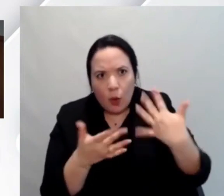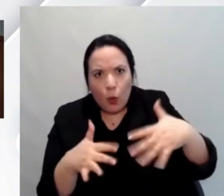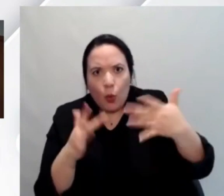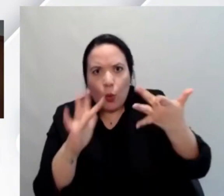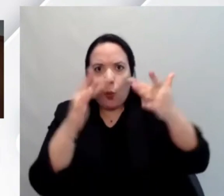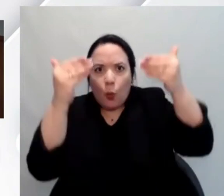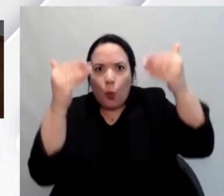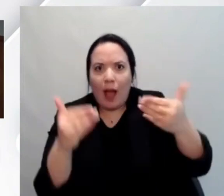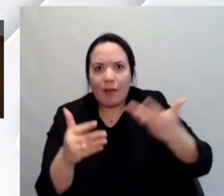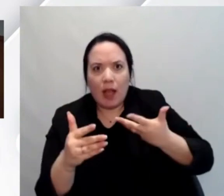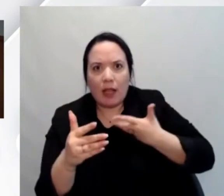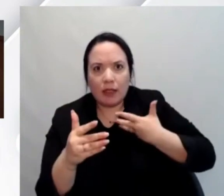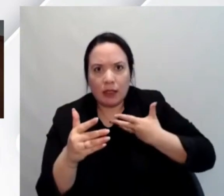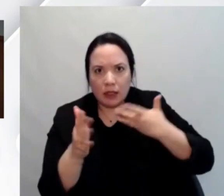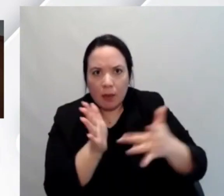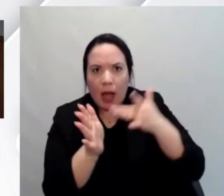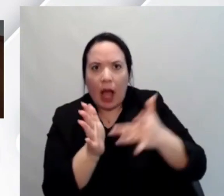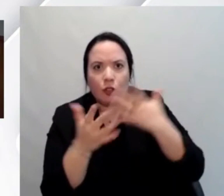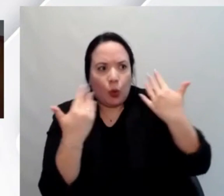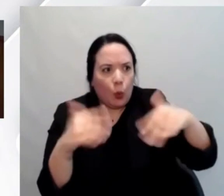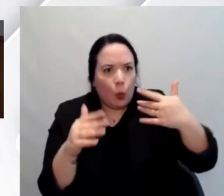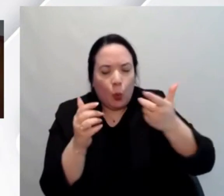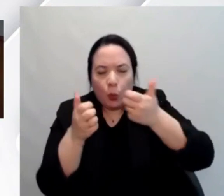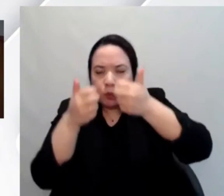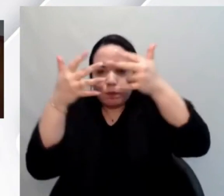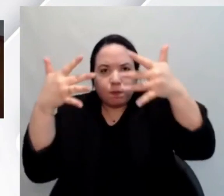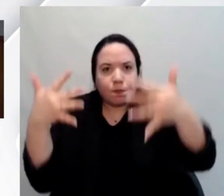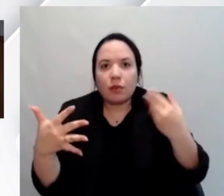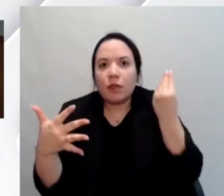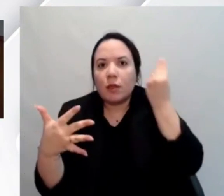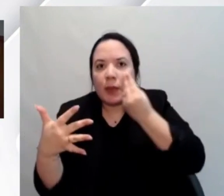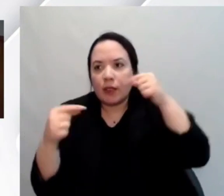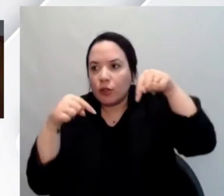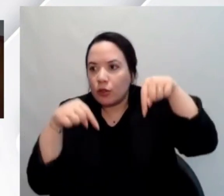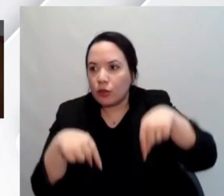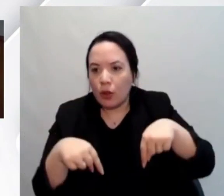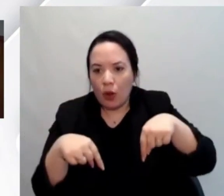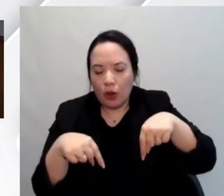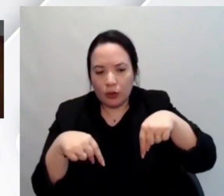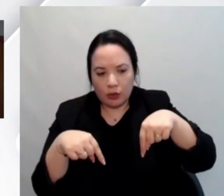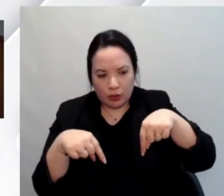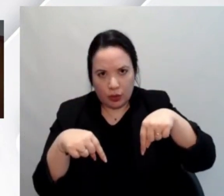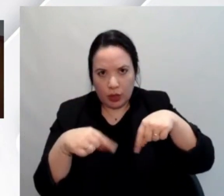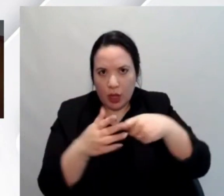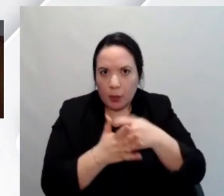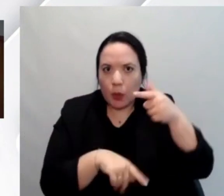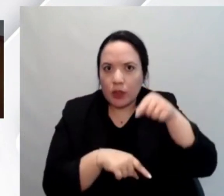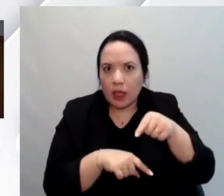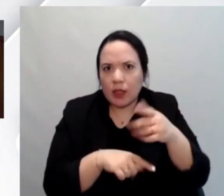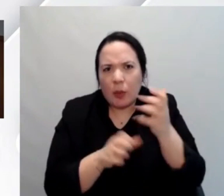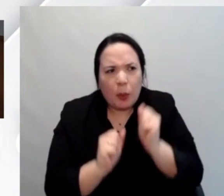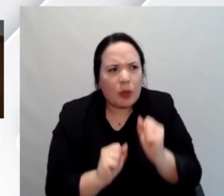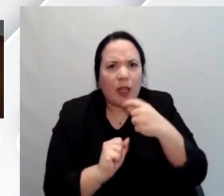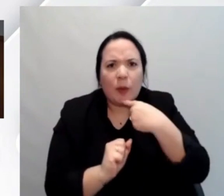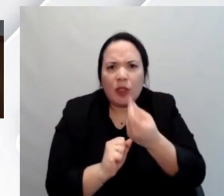web. Oggi penso che sia un dato non più rilevabile, ma potremmo parlare di miliardi